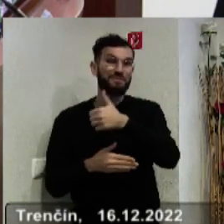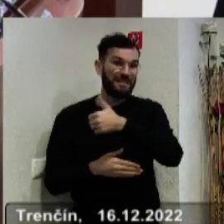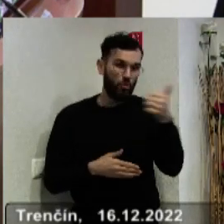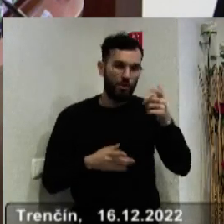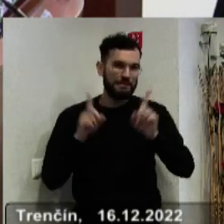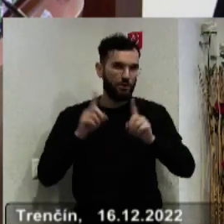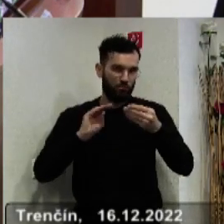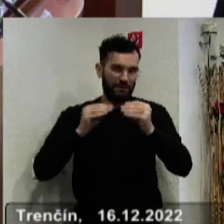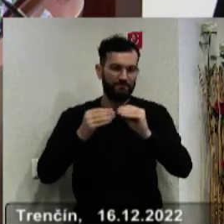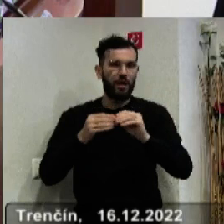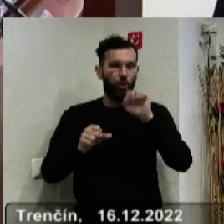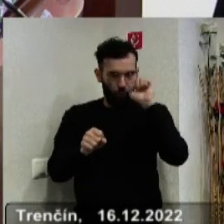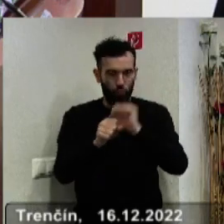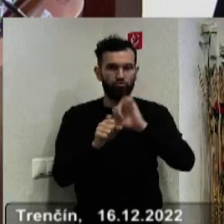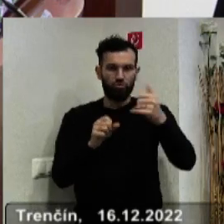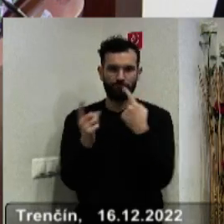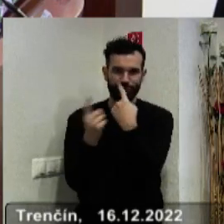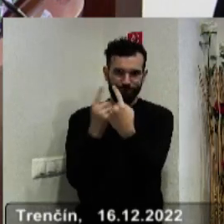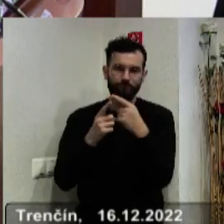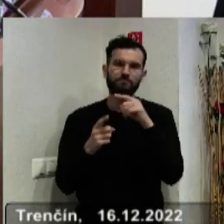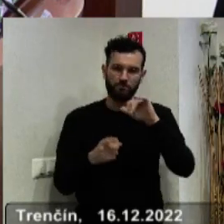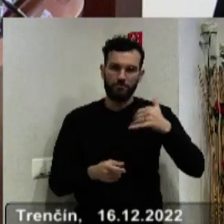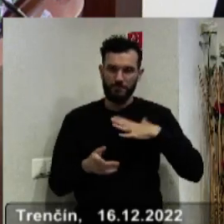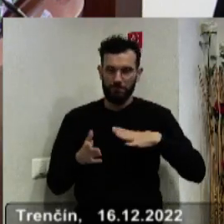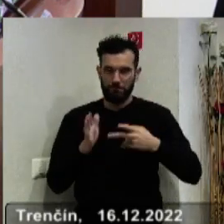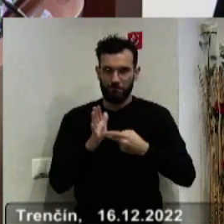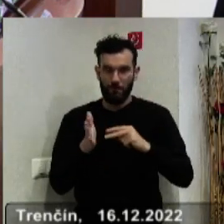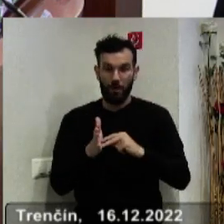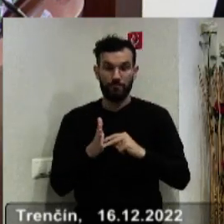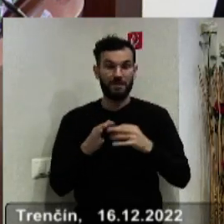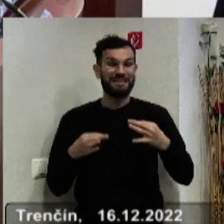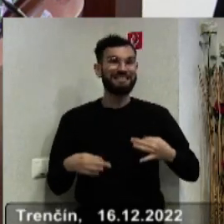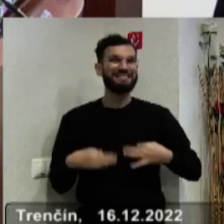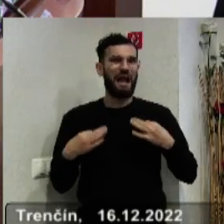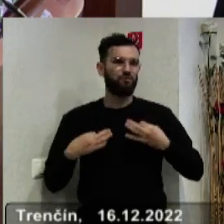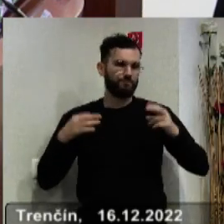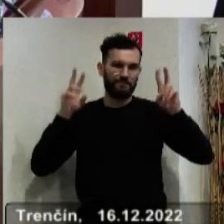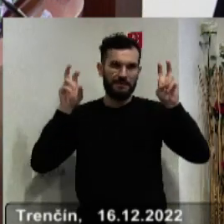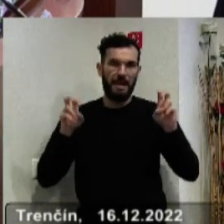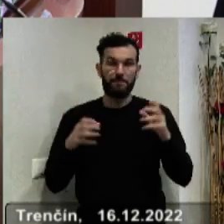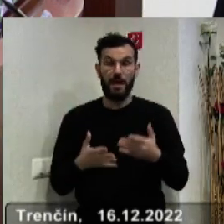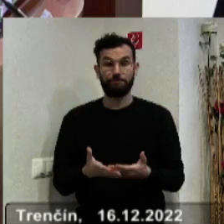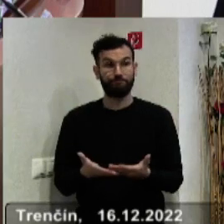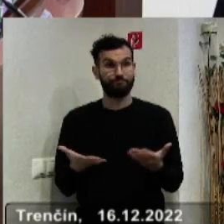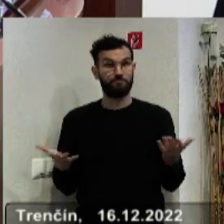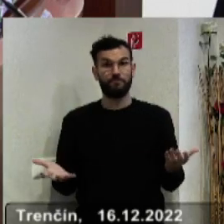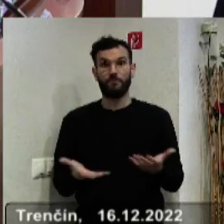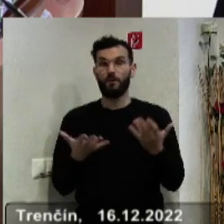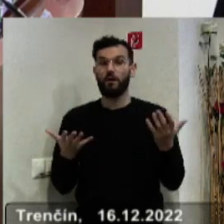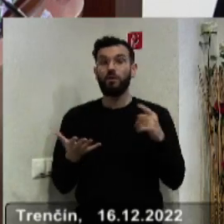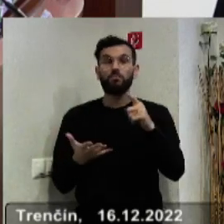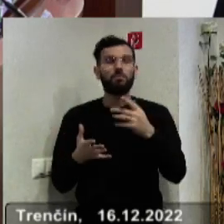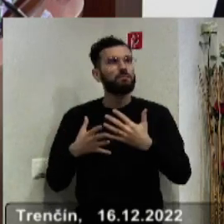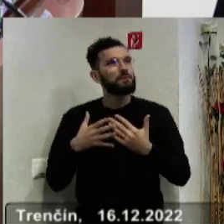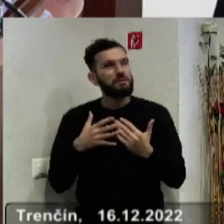a niektoré veci by sme ešte išli, ešte išli rokovať. Čo týka zdravotníctva, naozaj zdravotníctvo to je, to máme si najviac